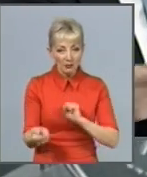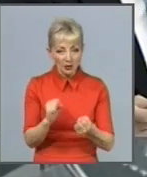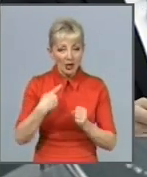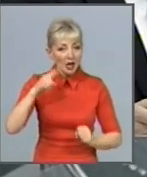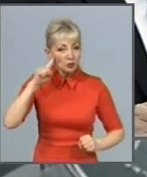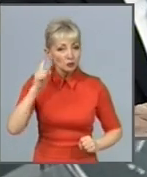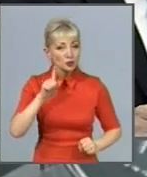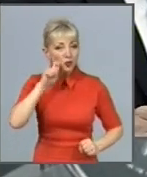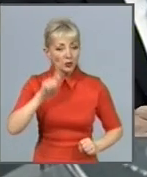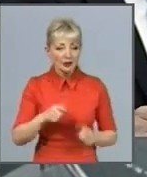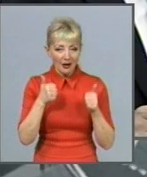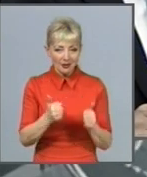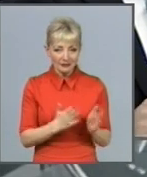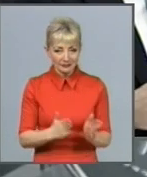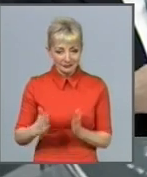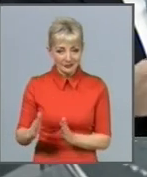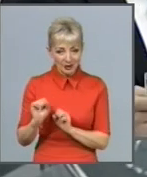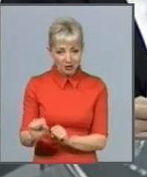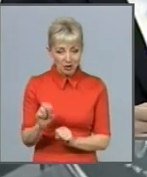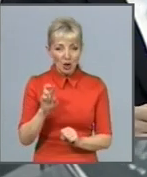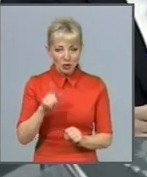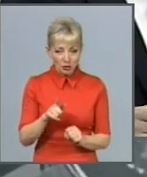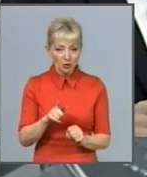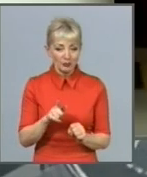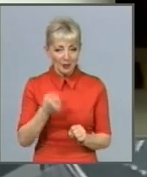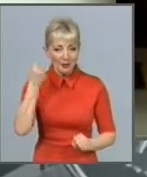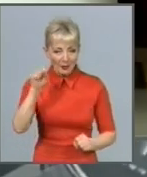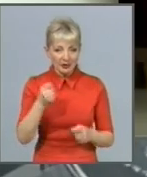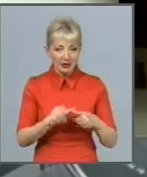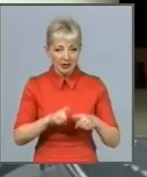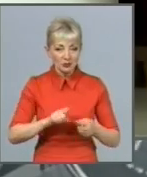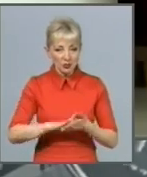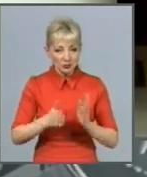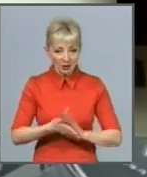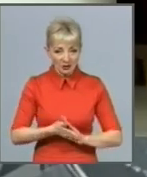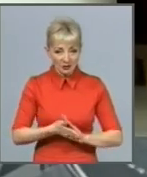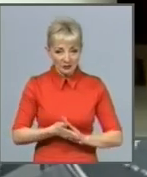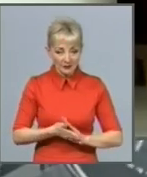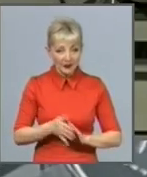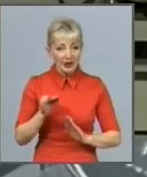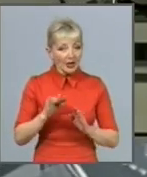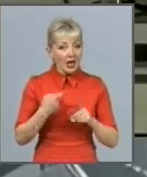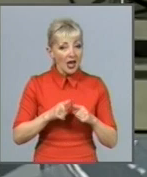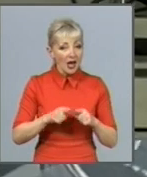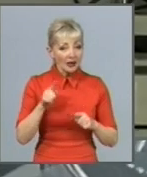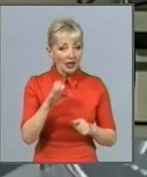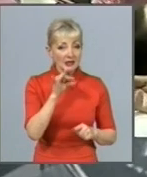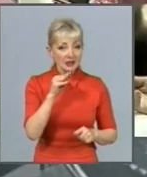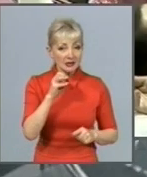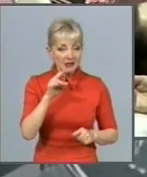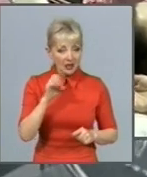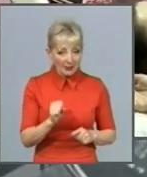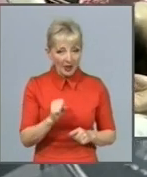систему для того, щоб справитися з цією ситуацією. Тест-системи для визначення уханського коронавірусу